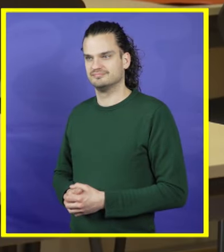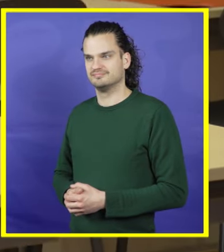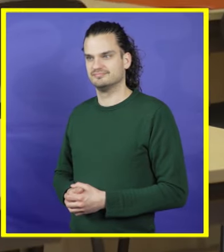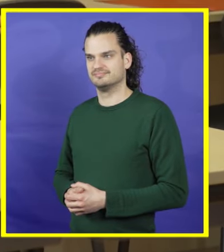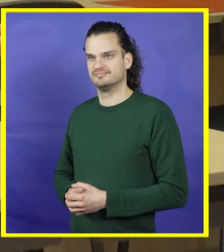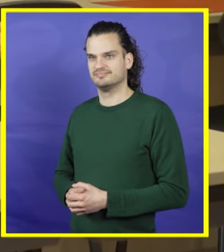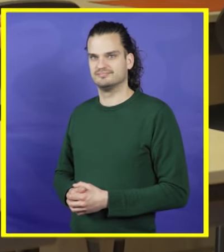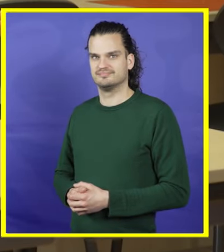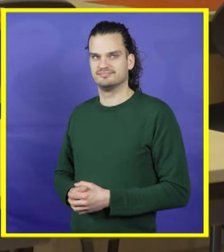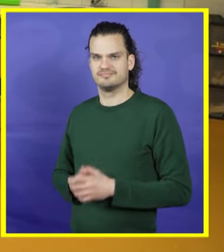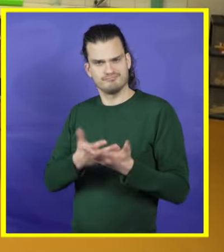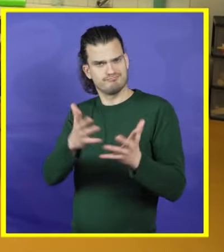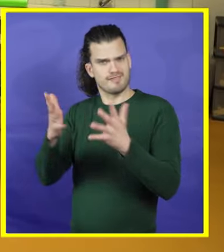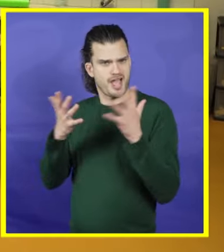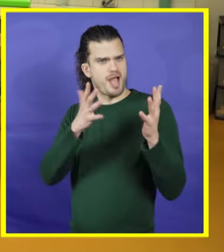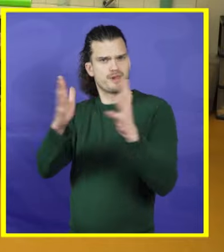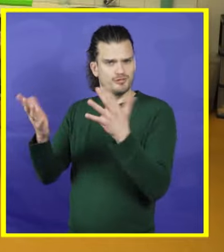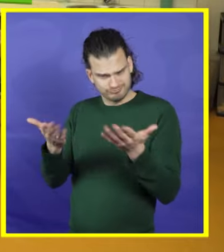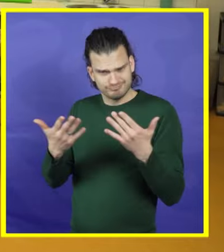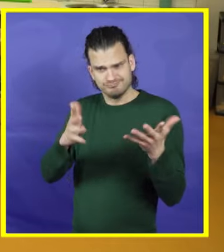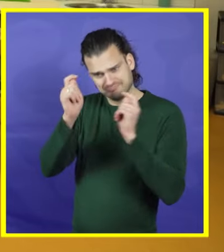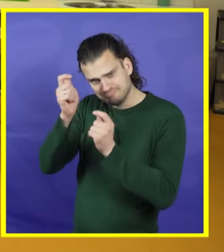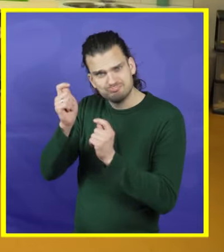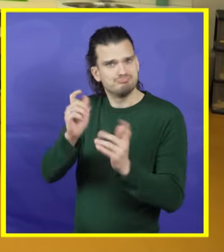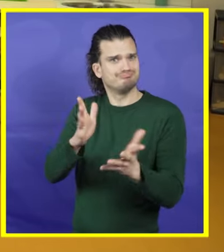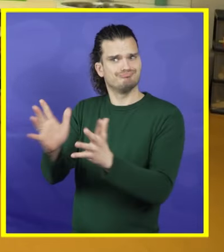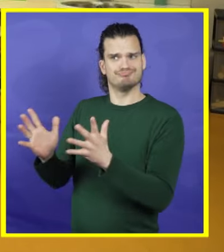Ja. Ja. Applaus voor jezelf.